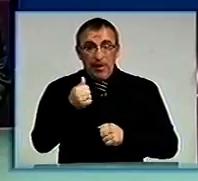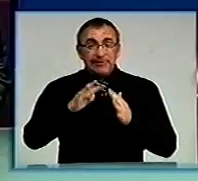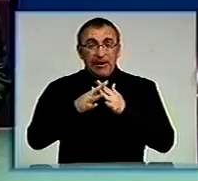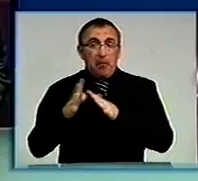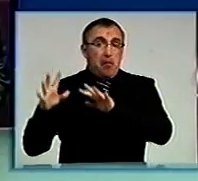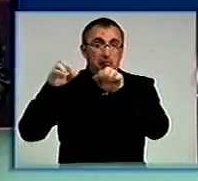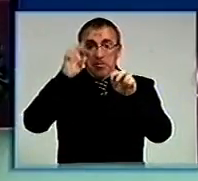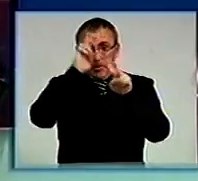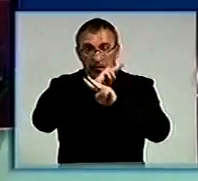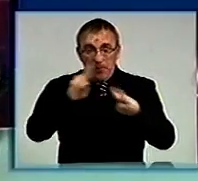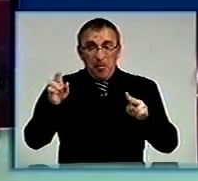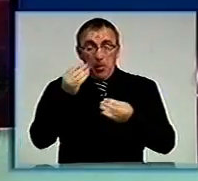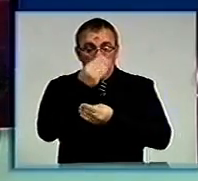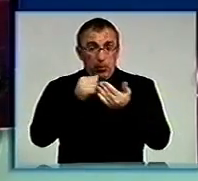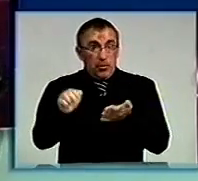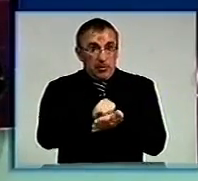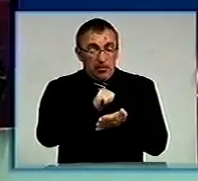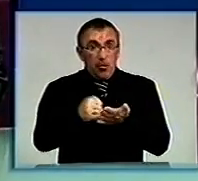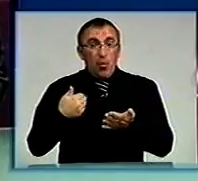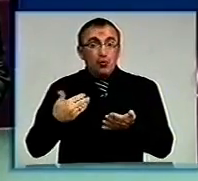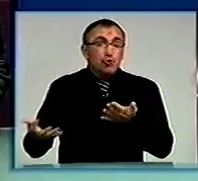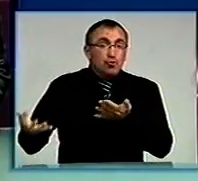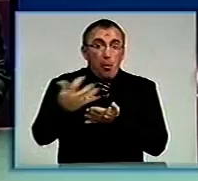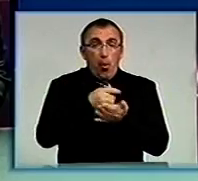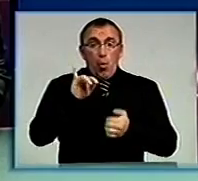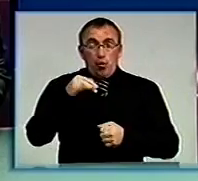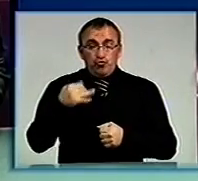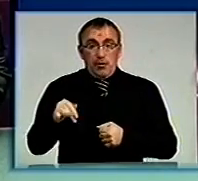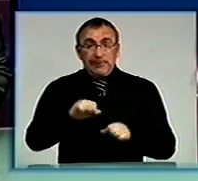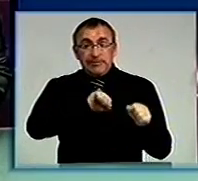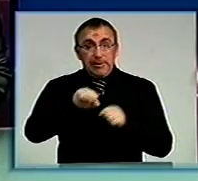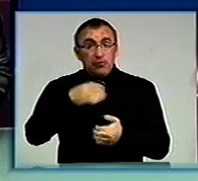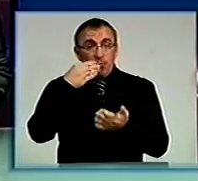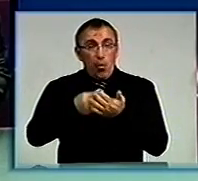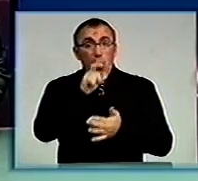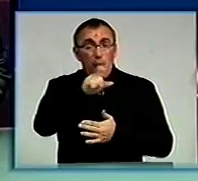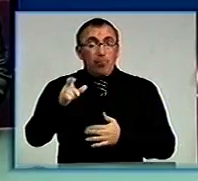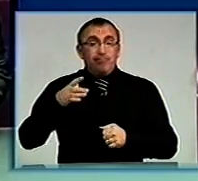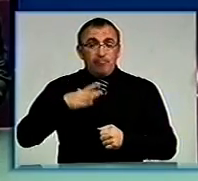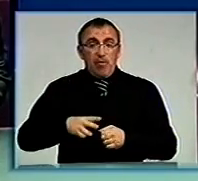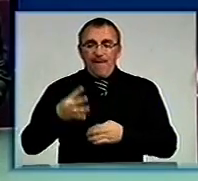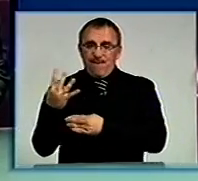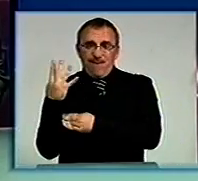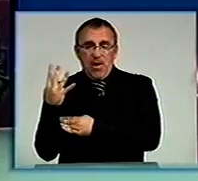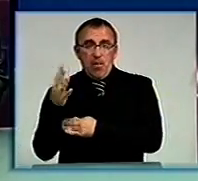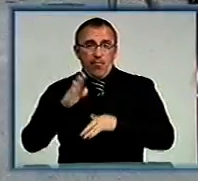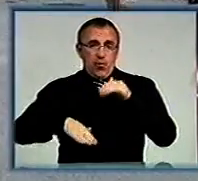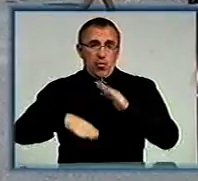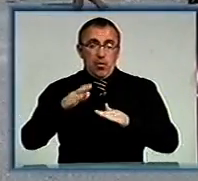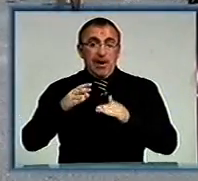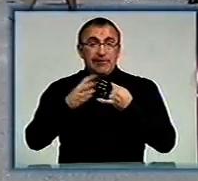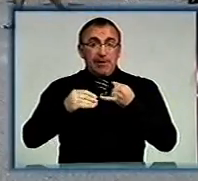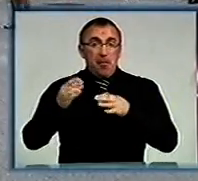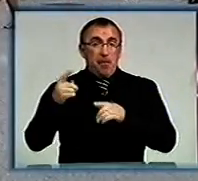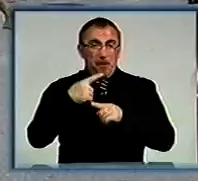невідомі, посилачись на підроблені документи, намагалися зібрати врожай. Захвичати своє людям довелося із вилами в руках. Як з'ясувалося, землю